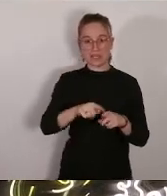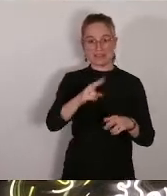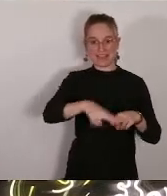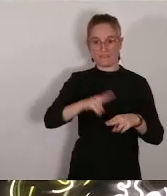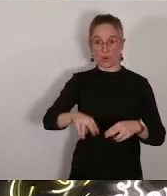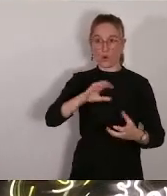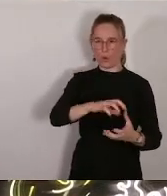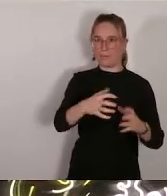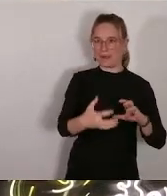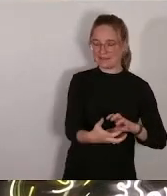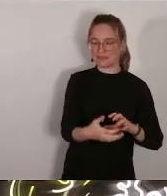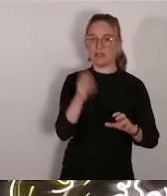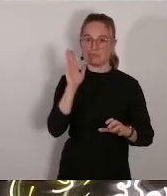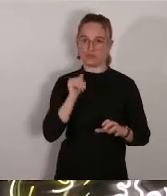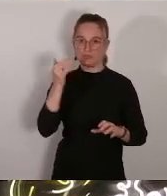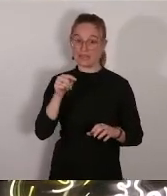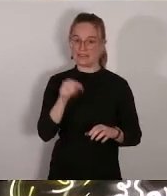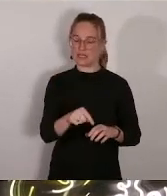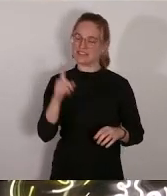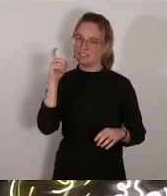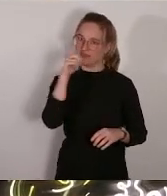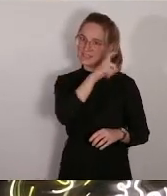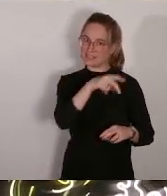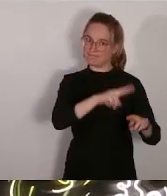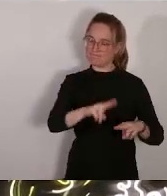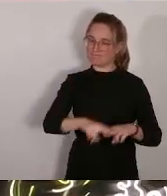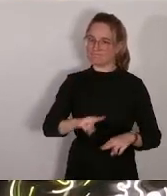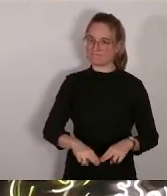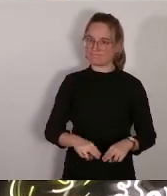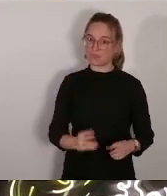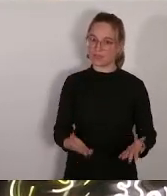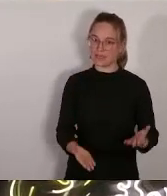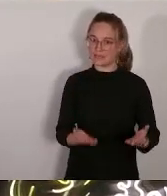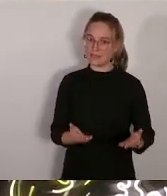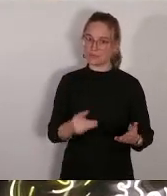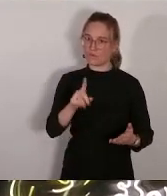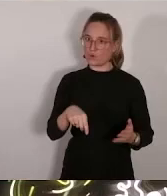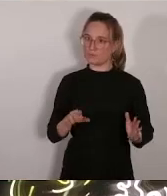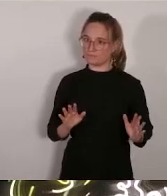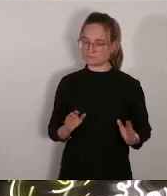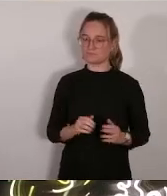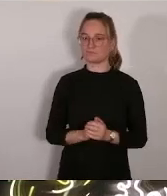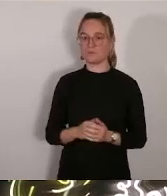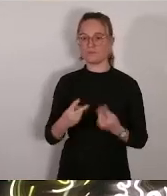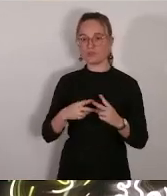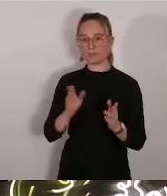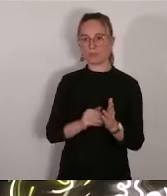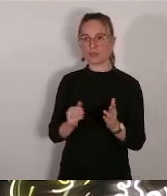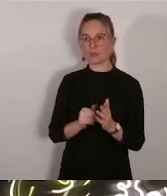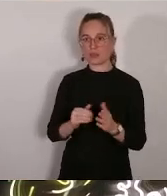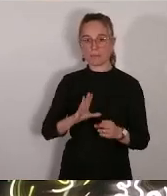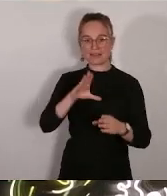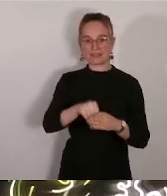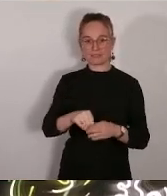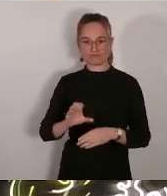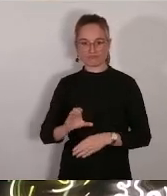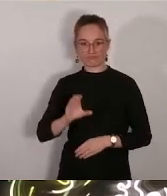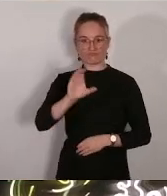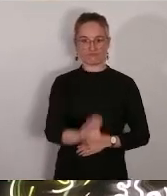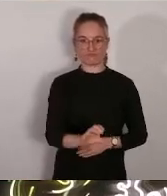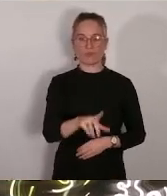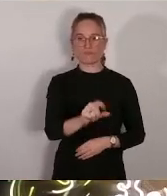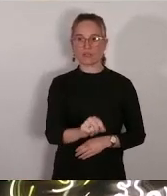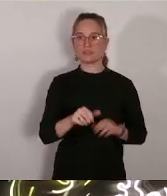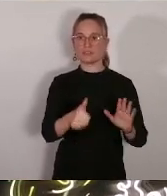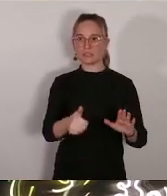particulièrement difficile à équilibrer j'en conviens la participation de la ville de Marseille sollicité à hauteur de 26 000 euros par logement soit